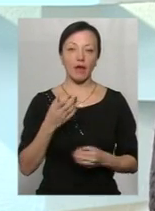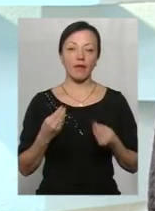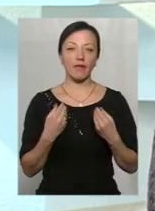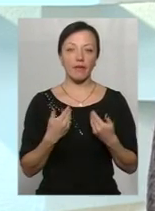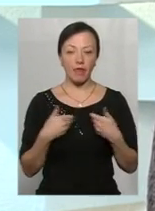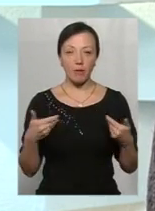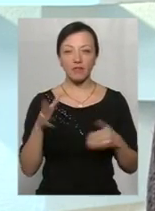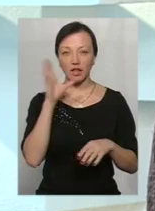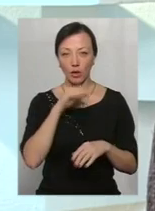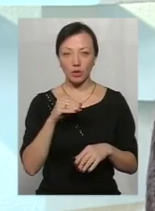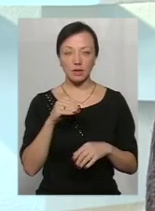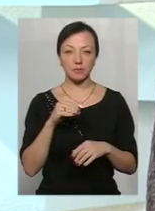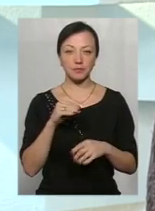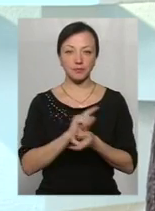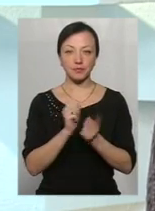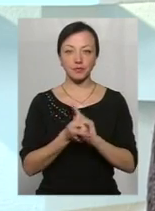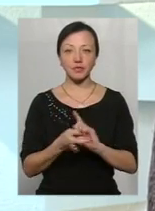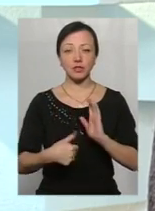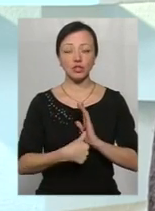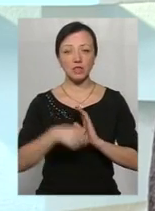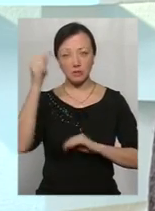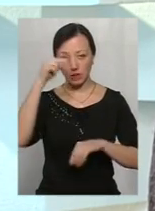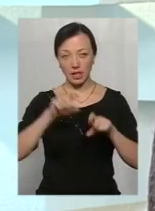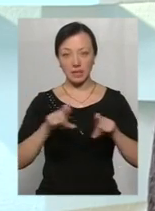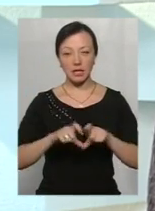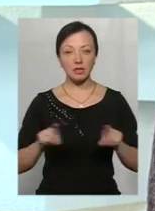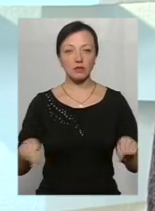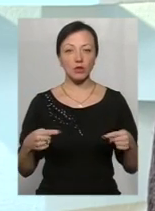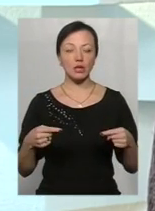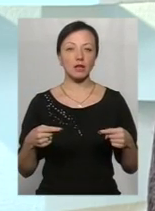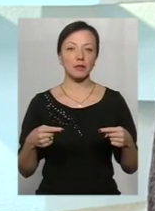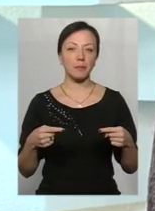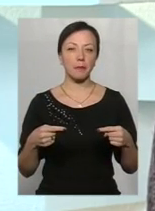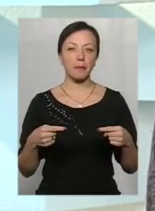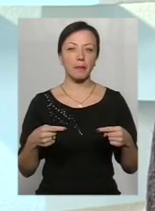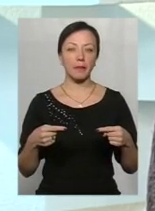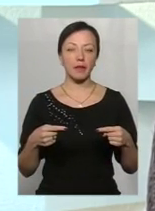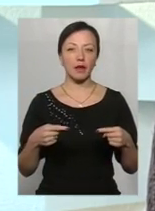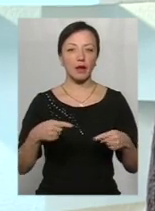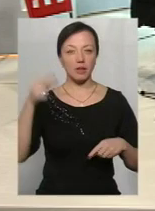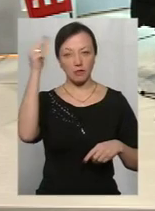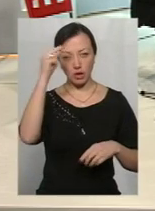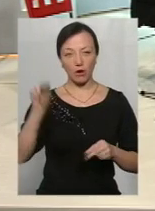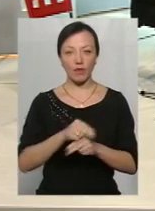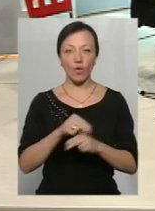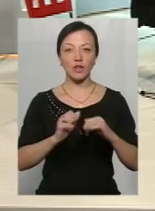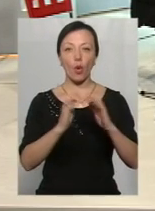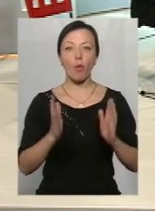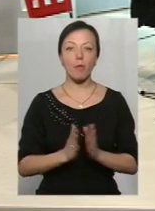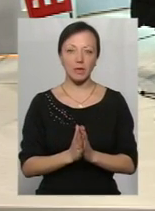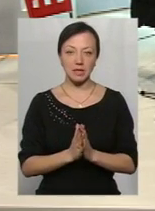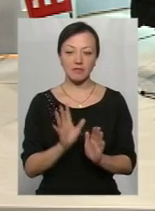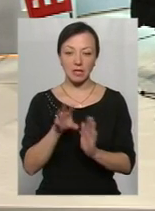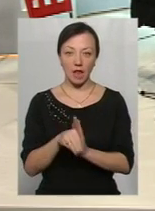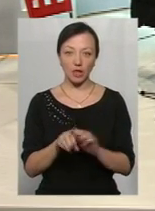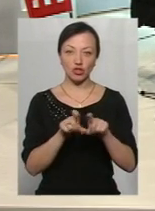вдалося оптимізувати 6 навчальних закладів, тобто ми створили навчально-виховні комплекси. В